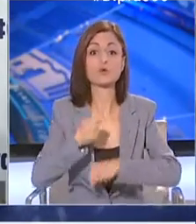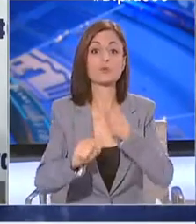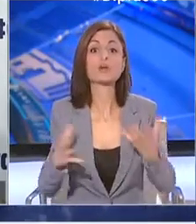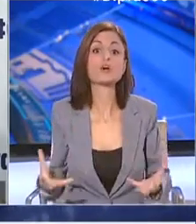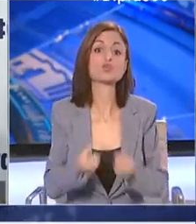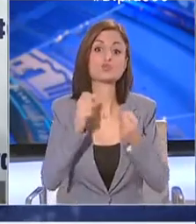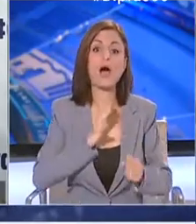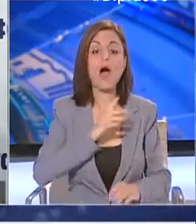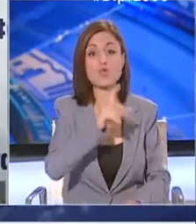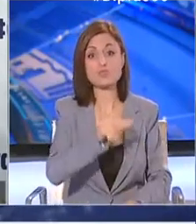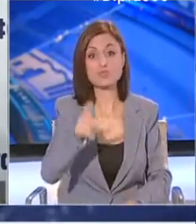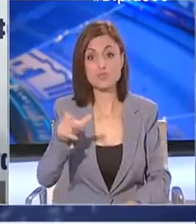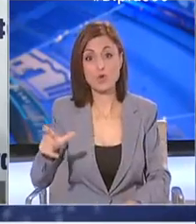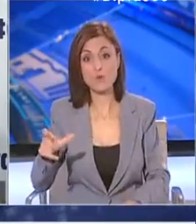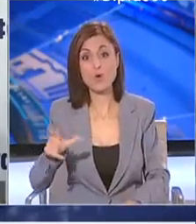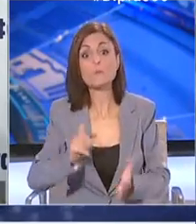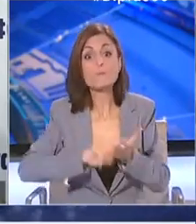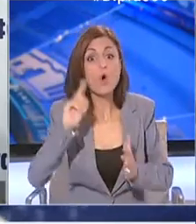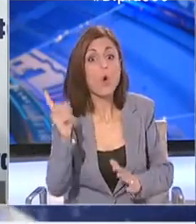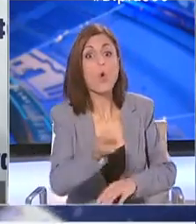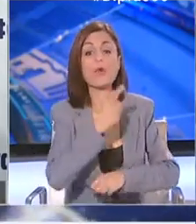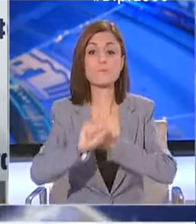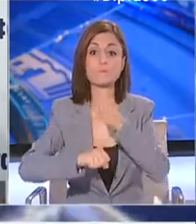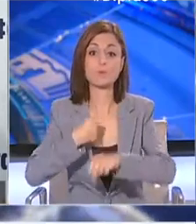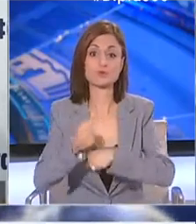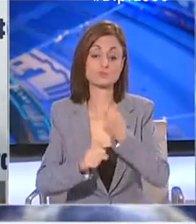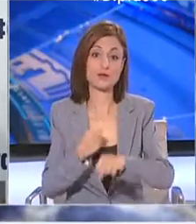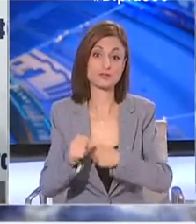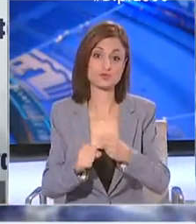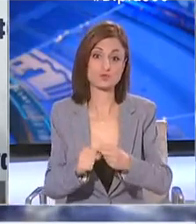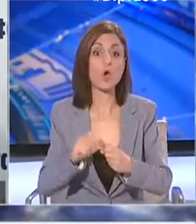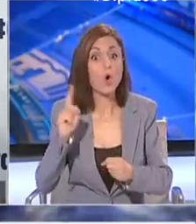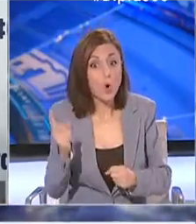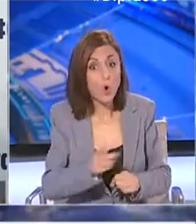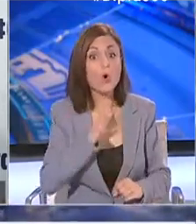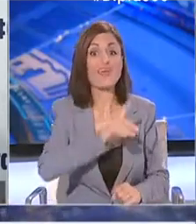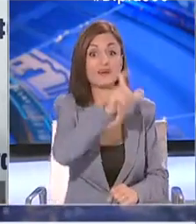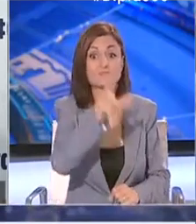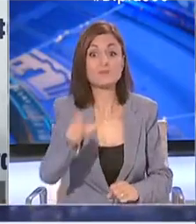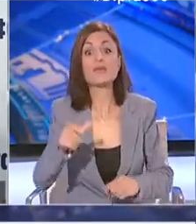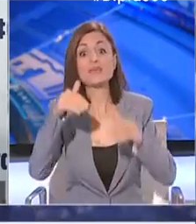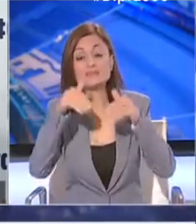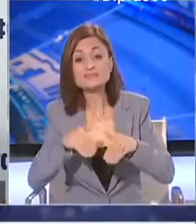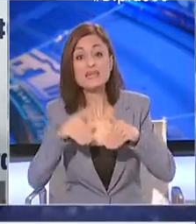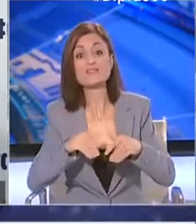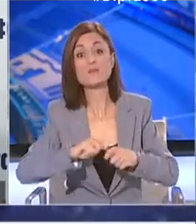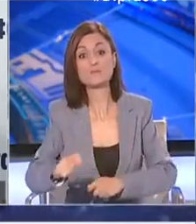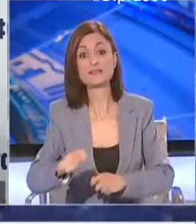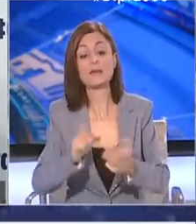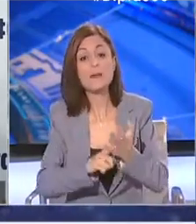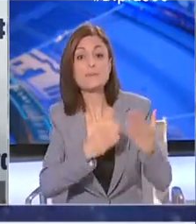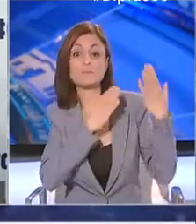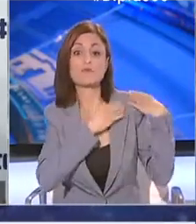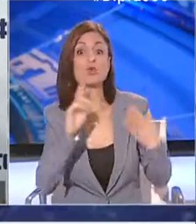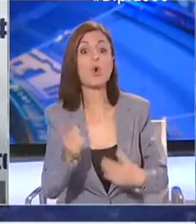ζωές μπορούμε πρέπει να είναι καθολική. Αφορά όλους μας. Ο καθένας μας πρέπει να κάνει το καθήκον του.